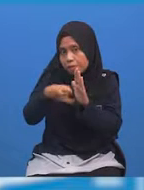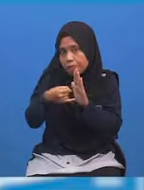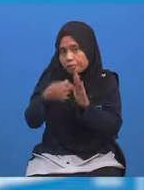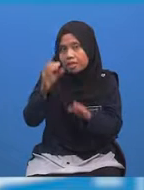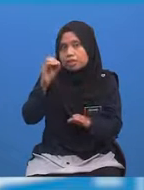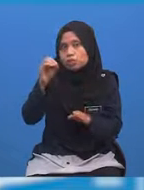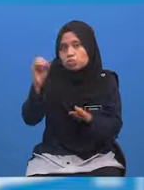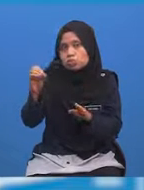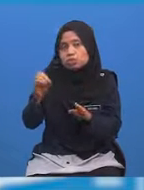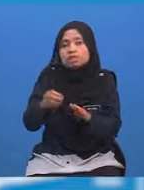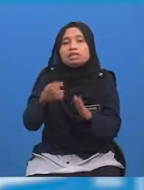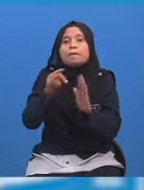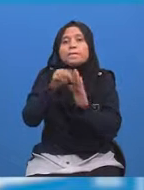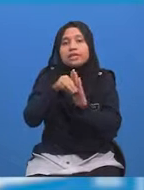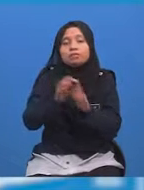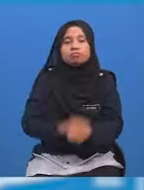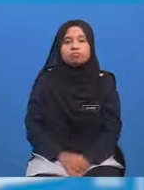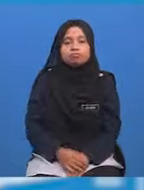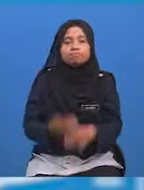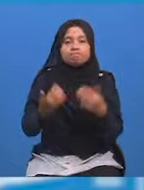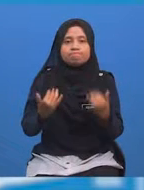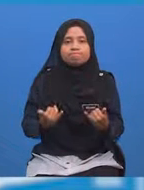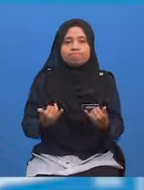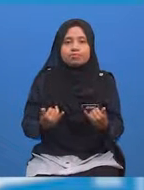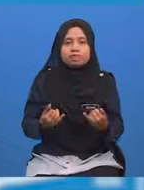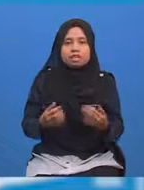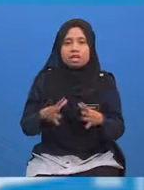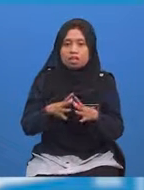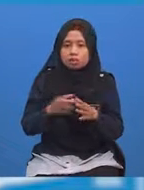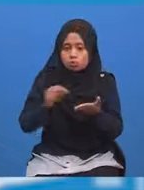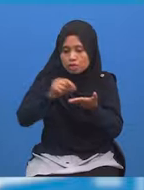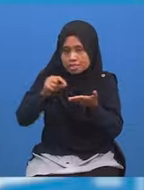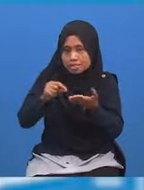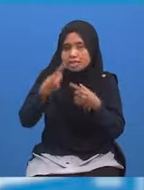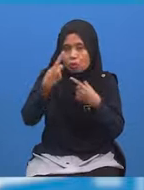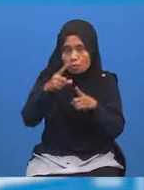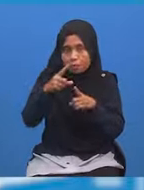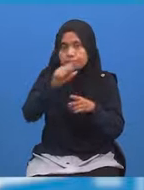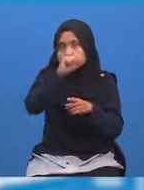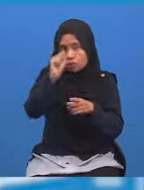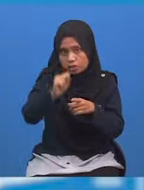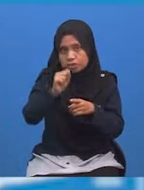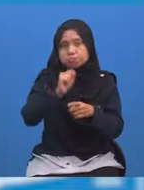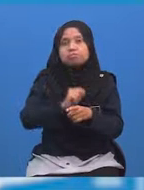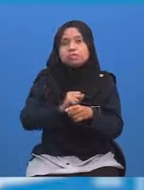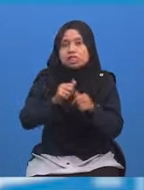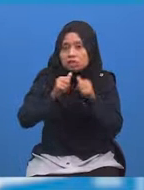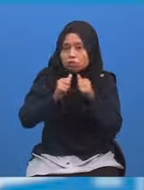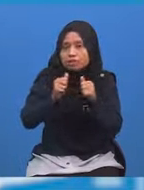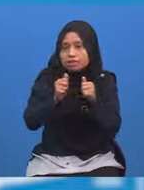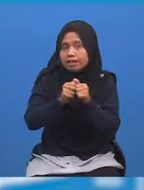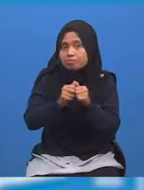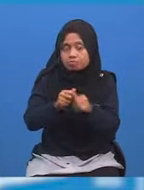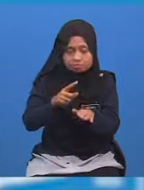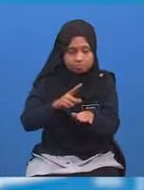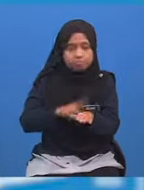bahagian minit Sekarang selesaikan bahagian minit diikuti dengan